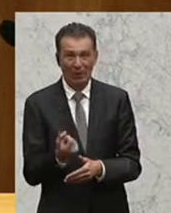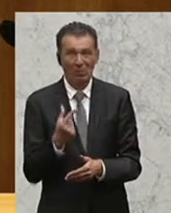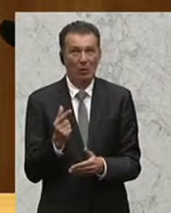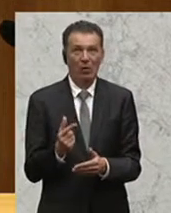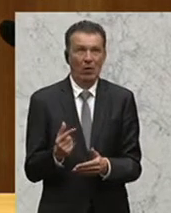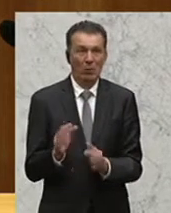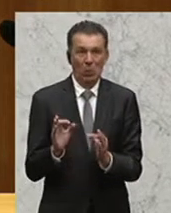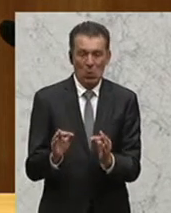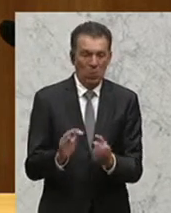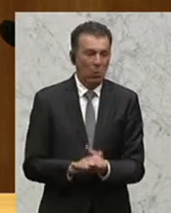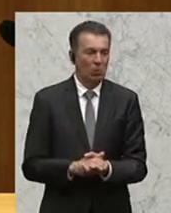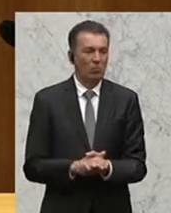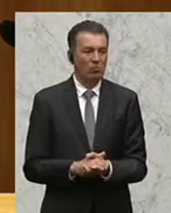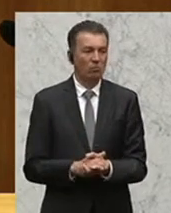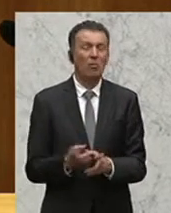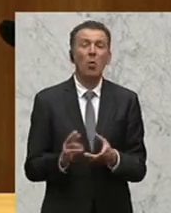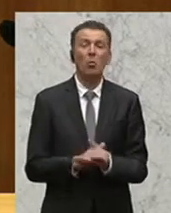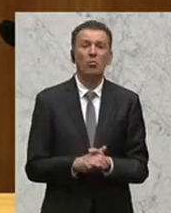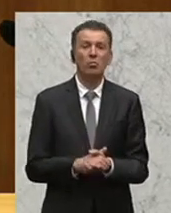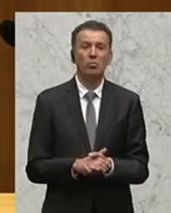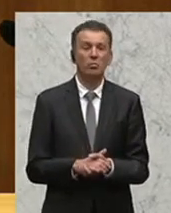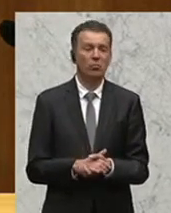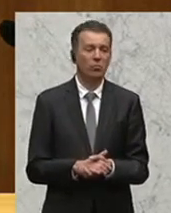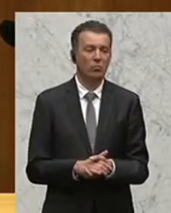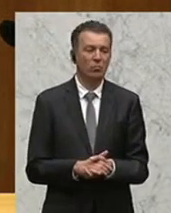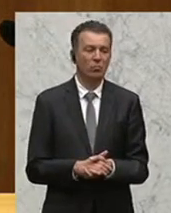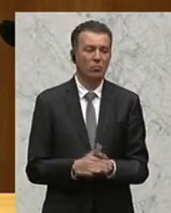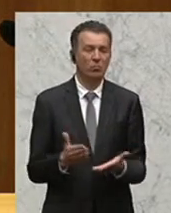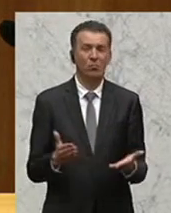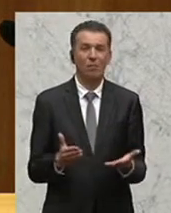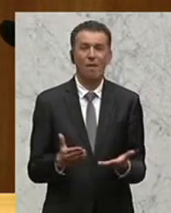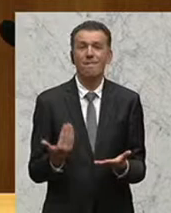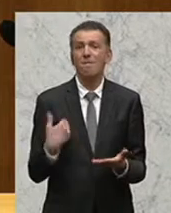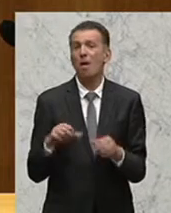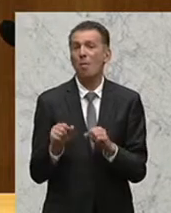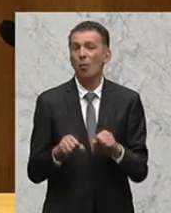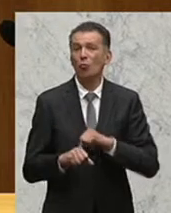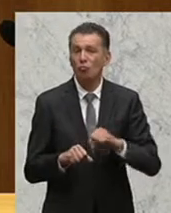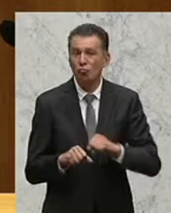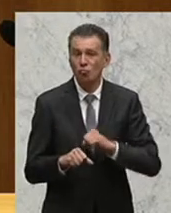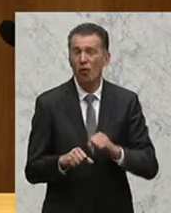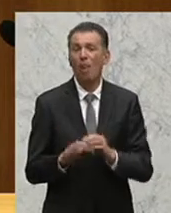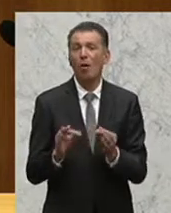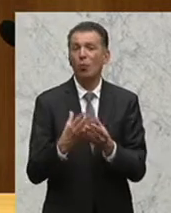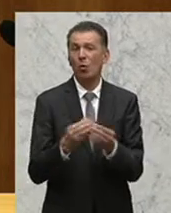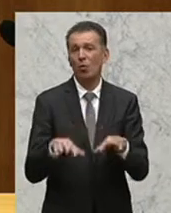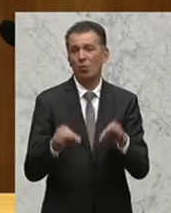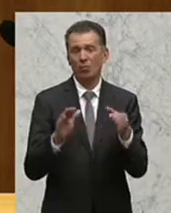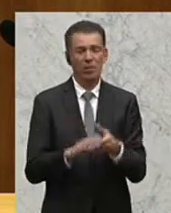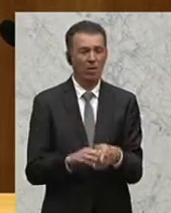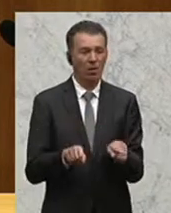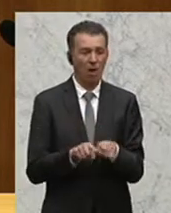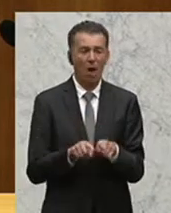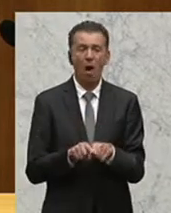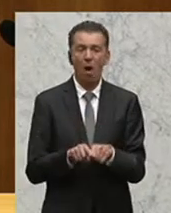-Ländern und mit den Euro-Partnern, weil es natürlich wesentlich schneller gehen hätte können und man hätte auch das bestehende